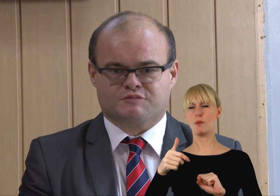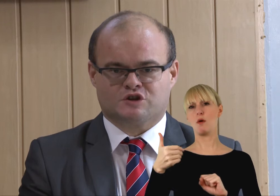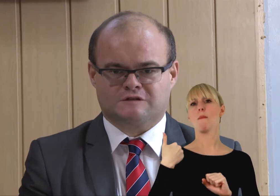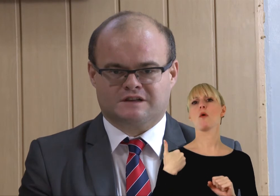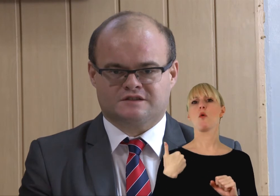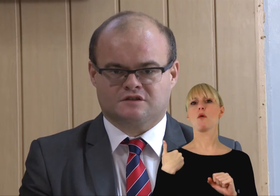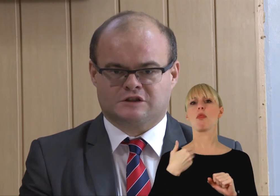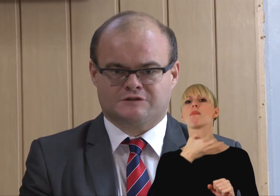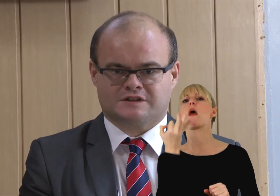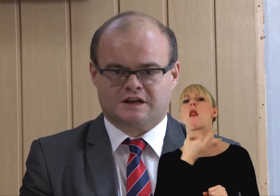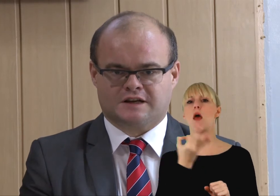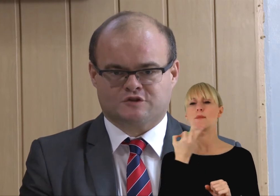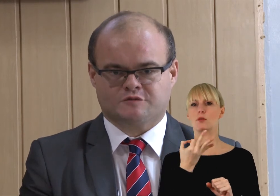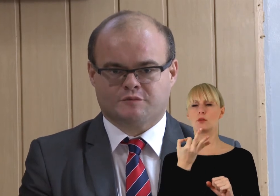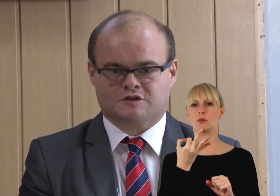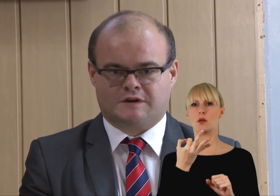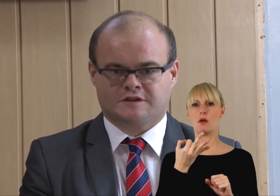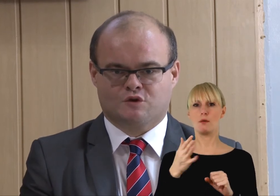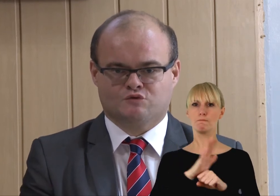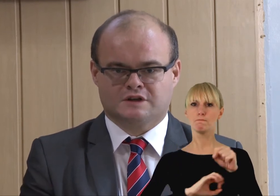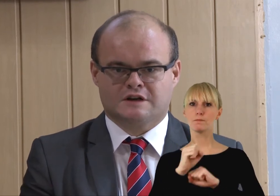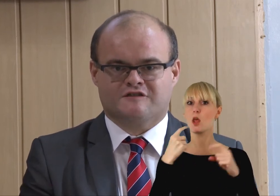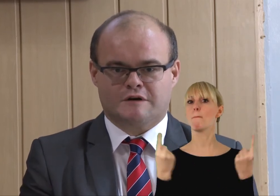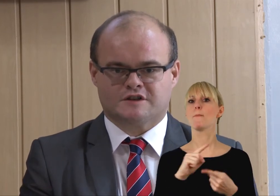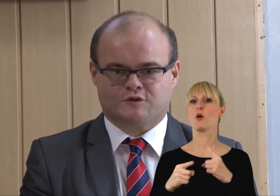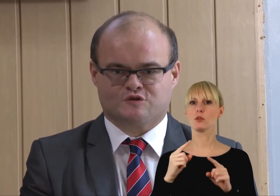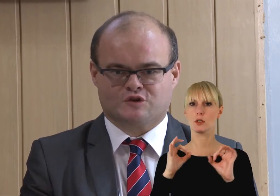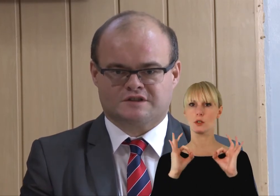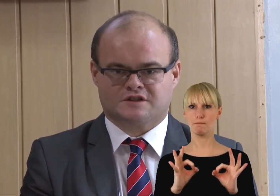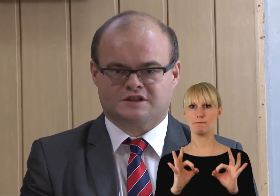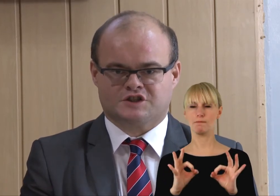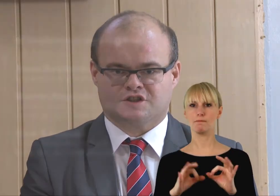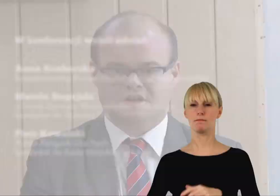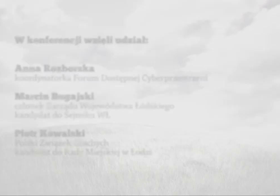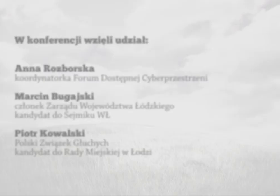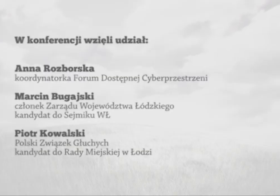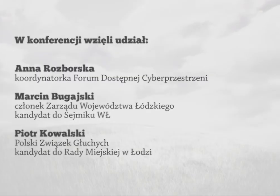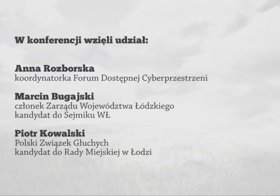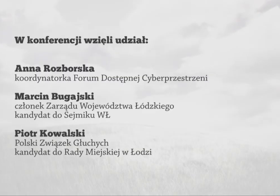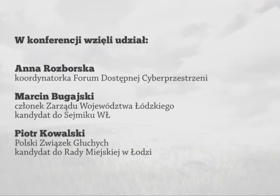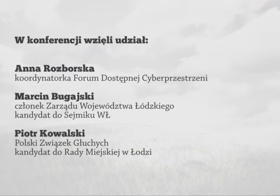przygotowali strony internetowe tak, aby osoby niepełnosprawne mogły w pełen sposób korzystać z ich treści.